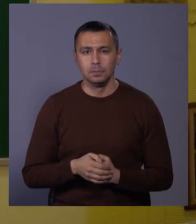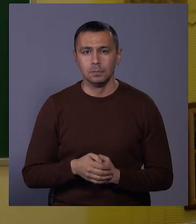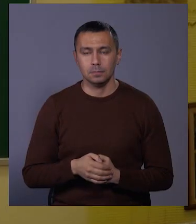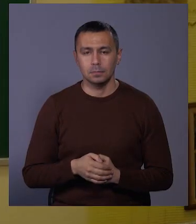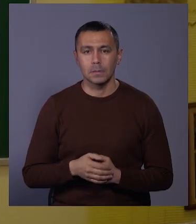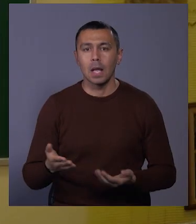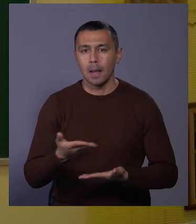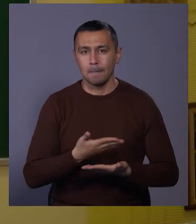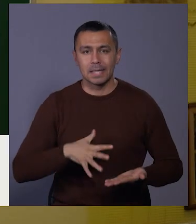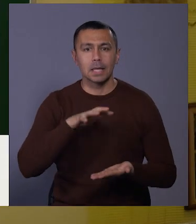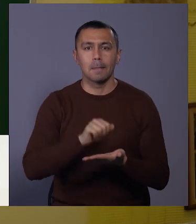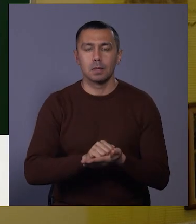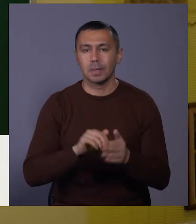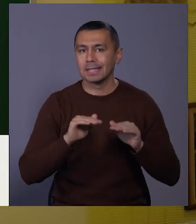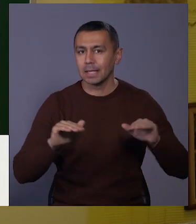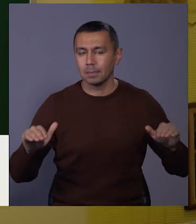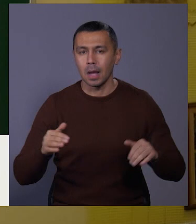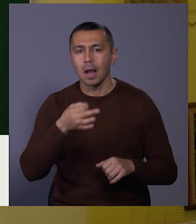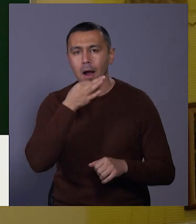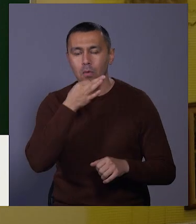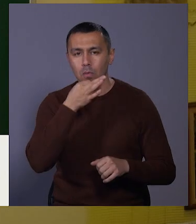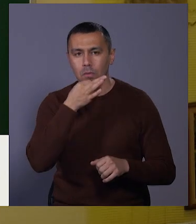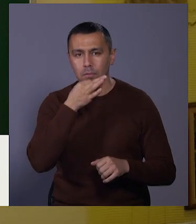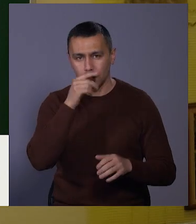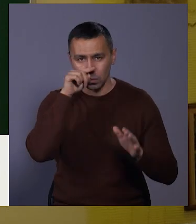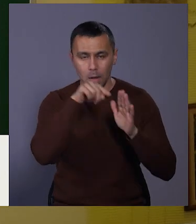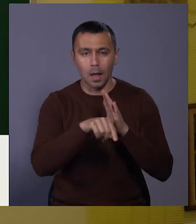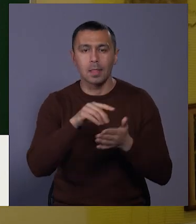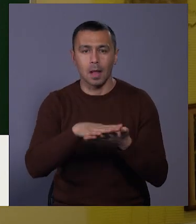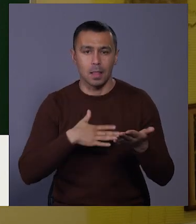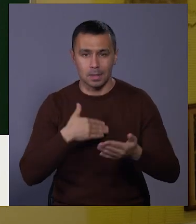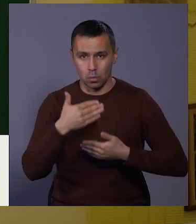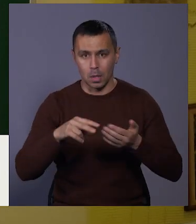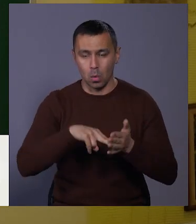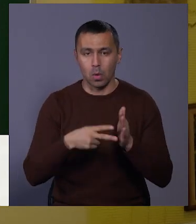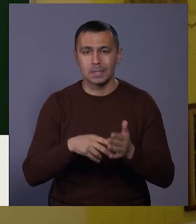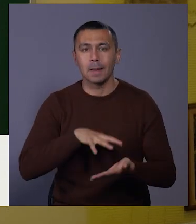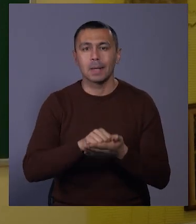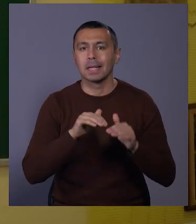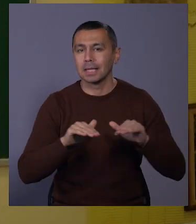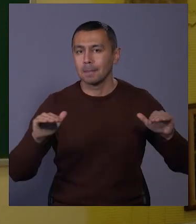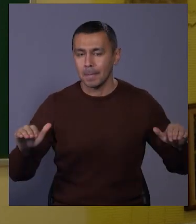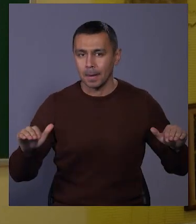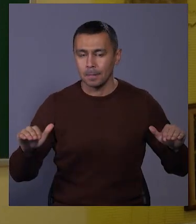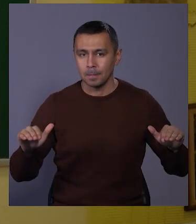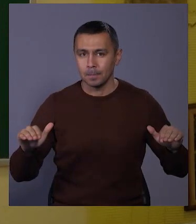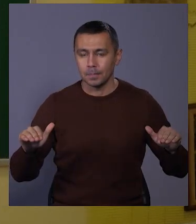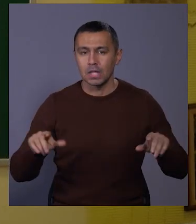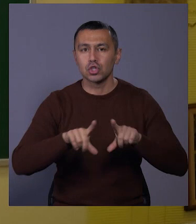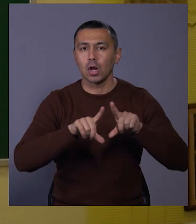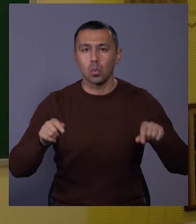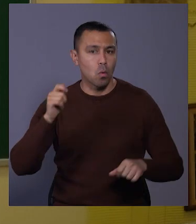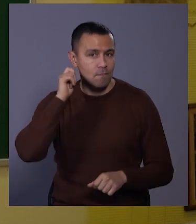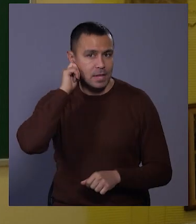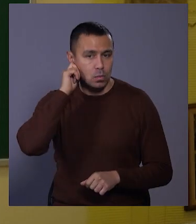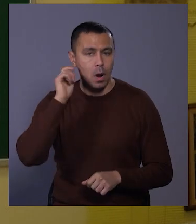Ми займаємося дітьми раннього втручання і далі наш наступний крок – займатися дітьми шкільного